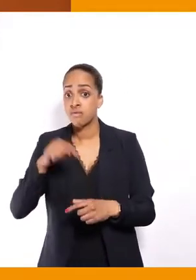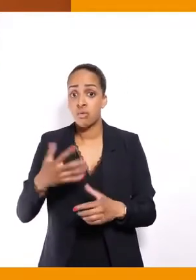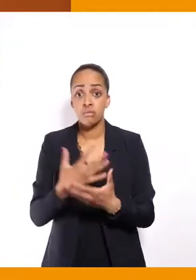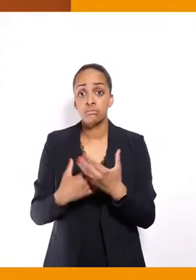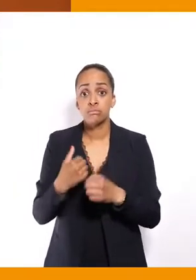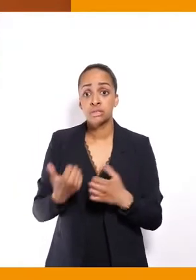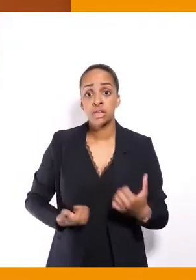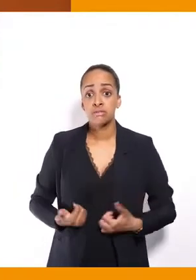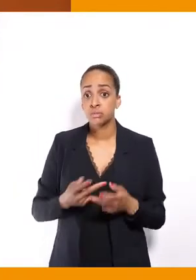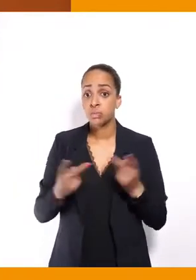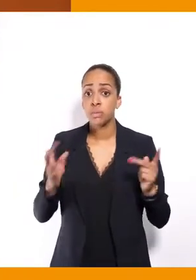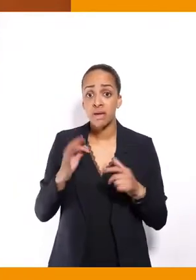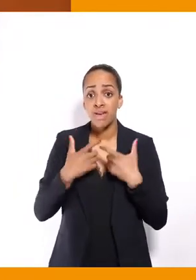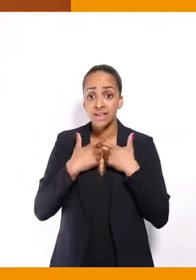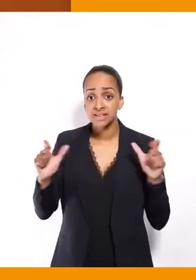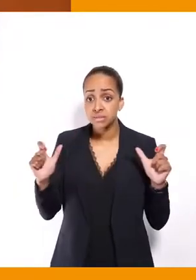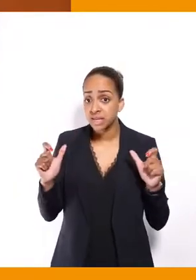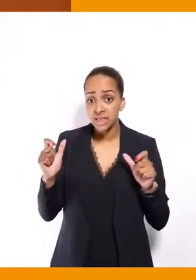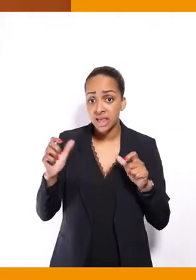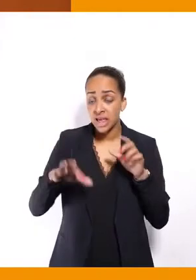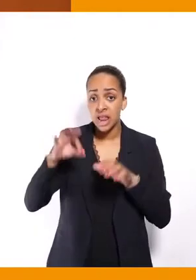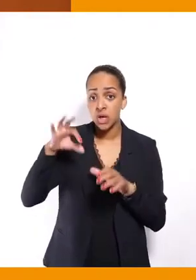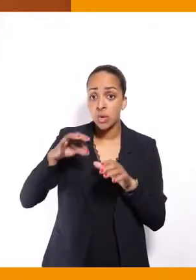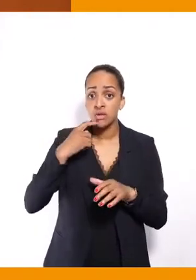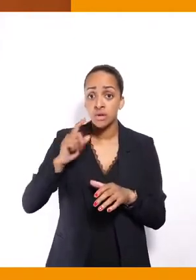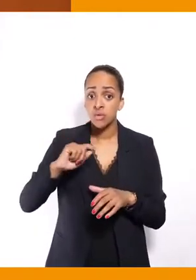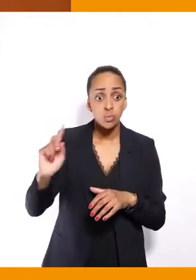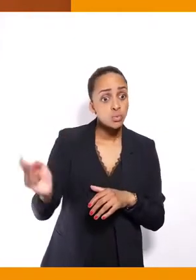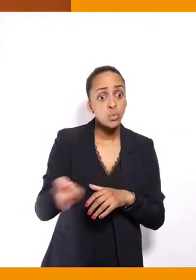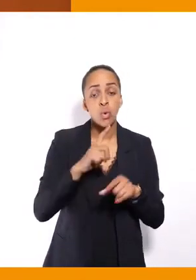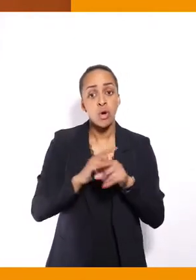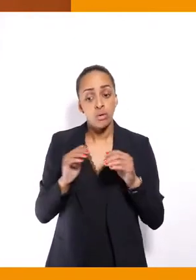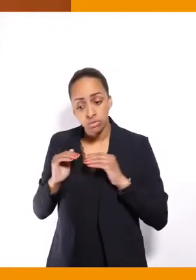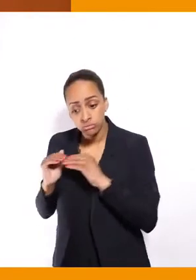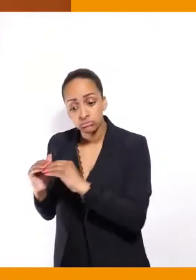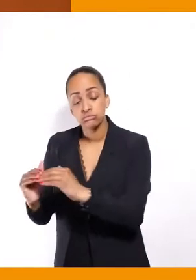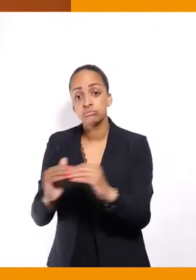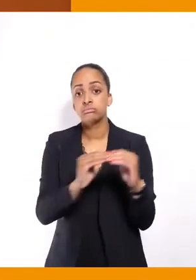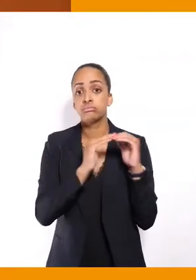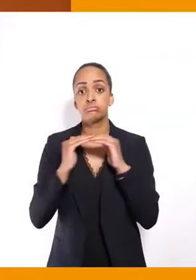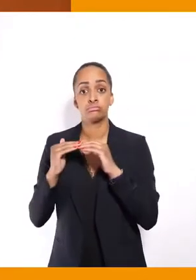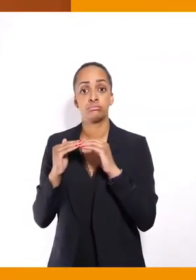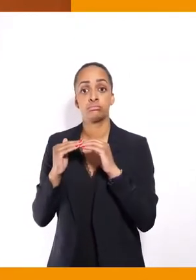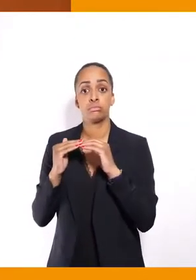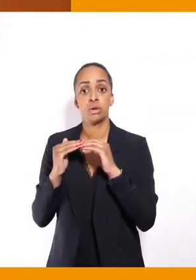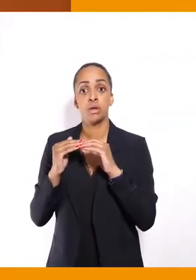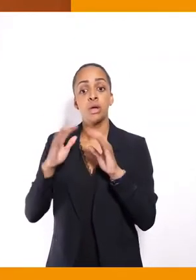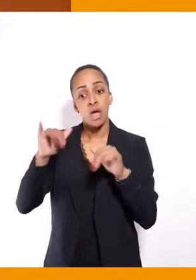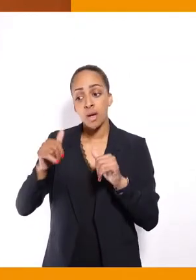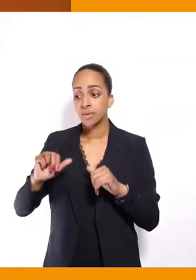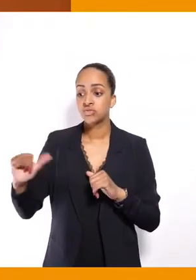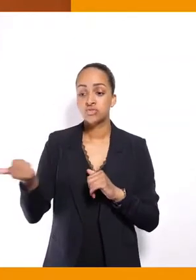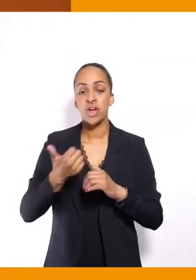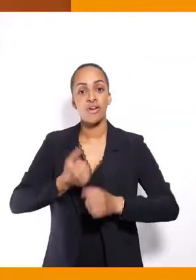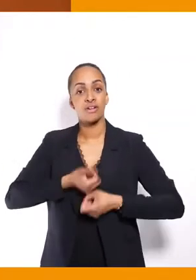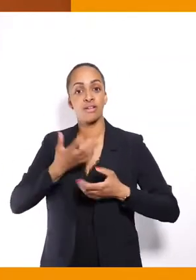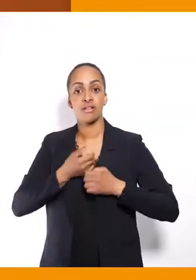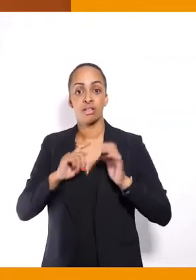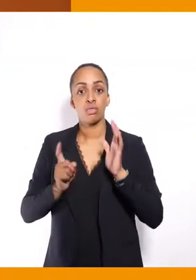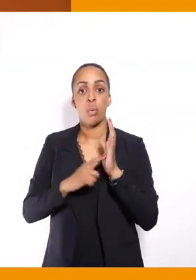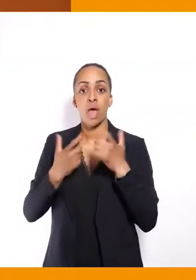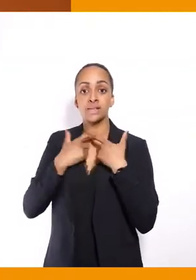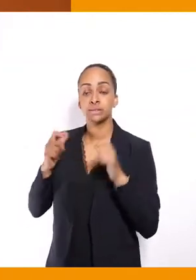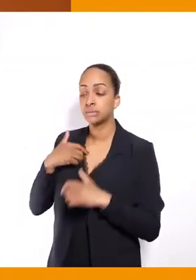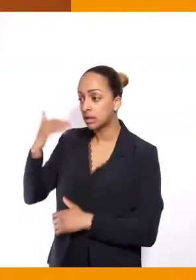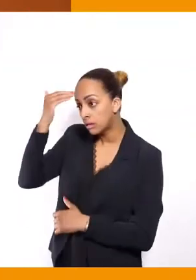électorale, que tous les candidats ont accès à des ressources similaires pour rendre accessible leurs propos parce qu'au fond,